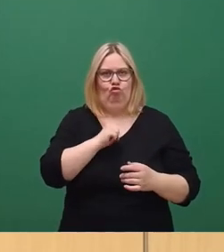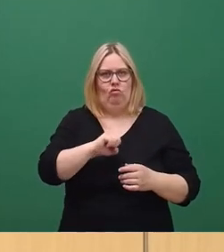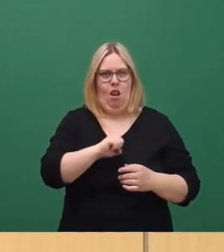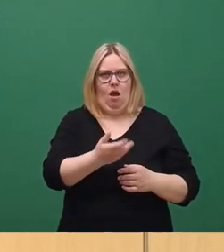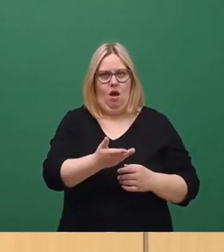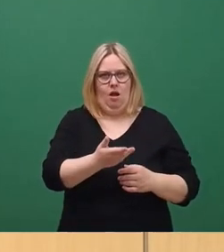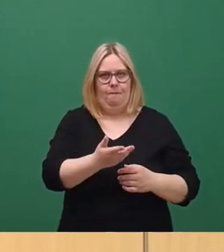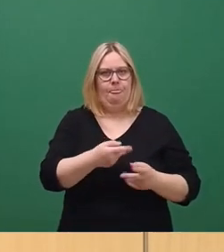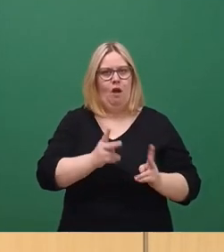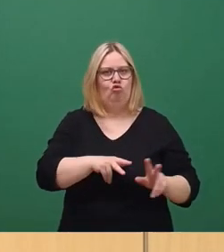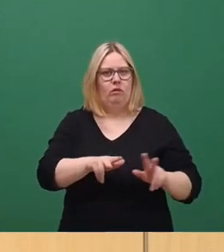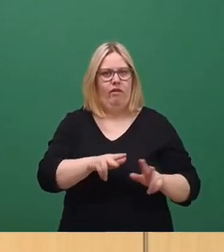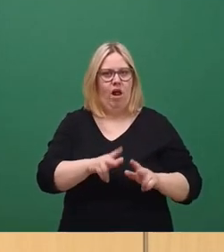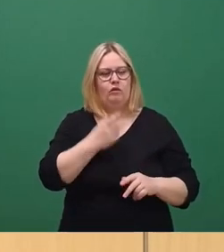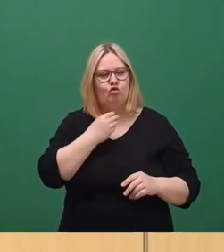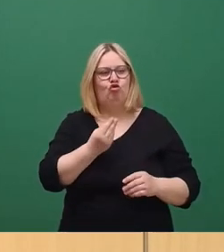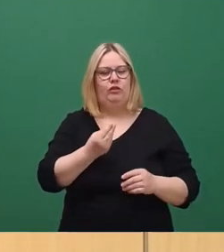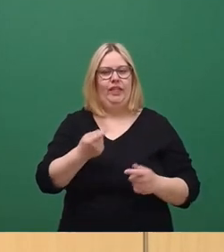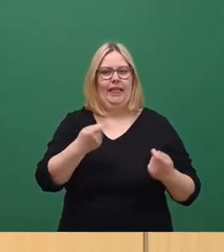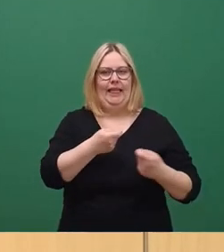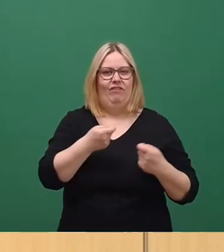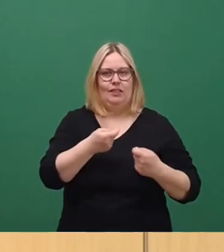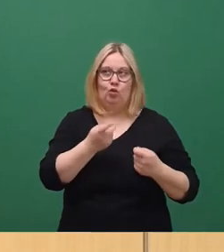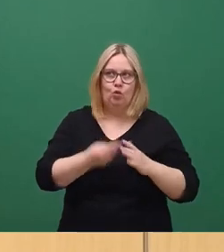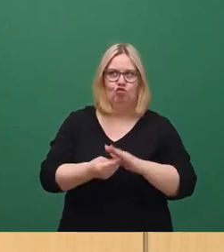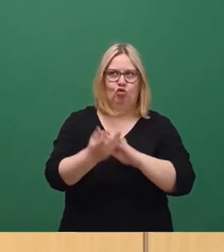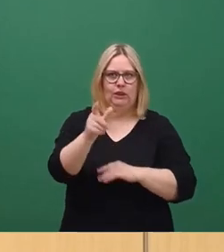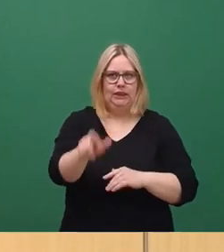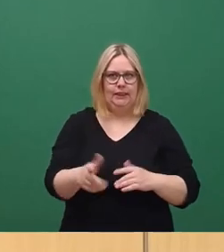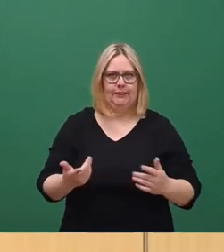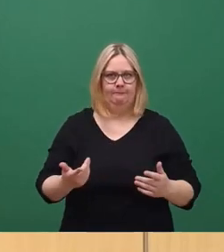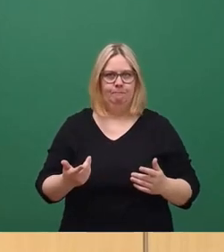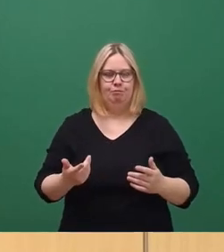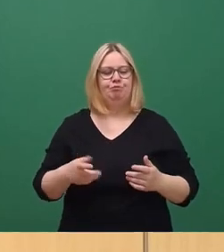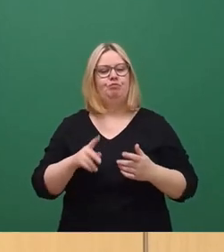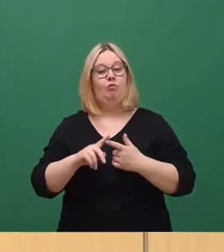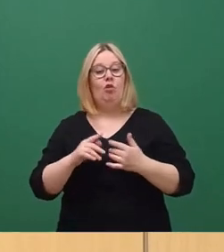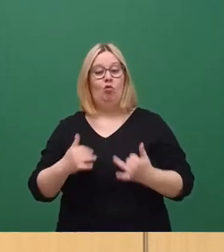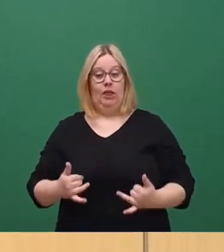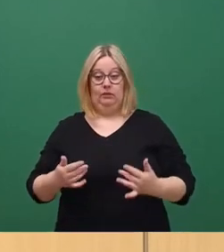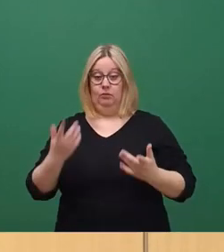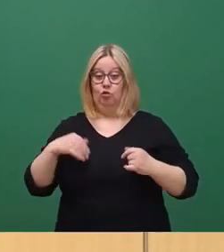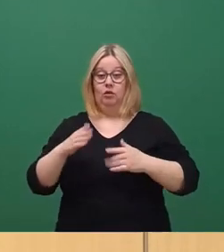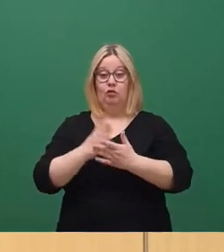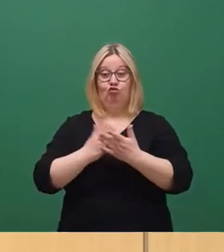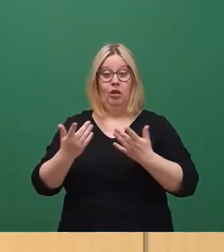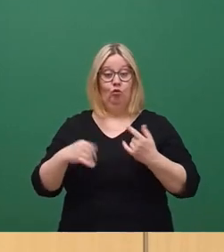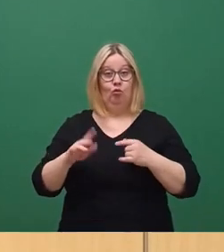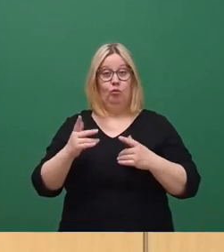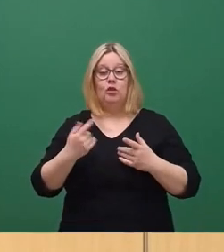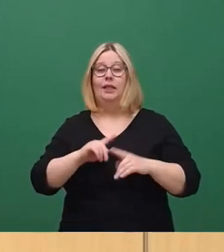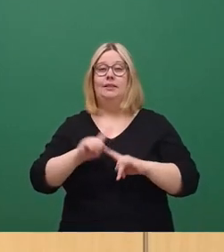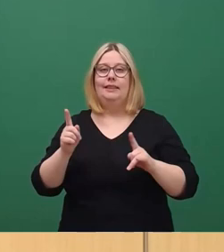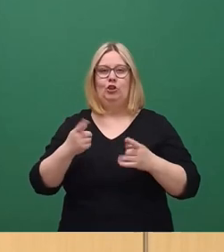dass die Stadtverwaltung den Investor mit Kräften unterstützt. Und das ist auch jetzt, nachdem die Entscheidung zur Nichtbebauung des